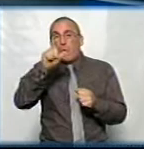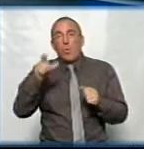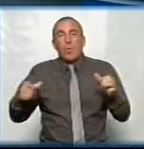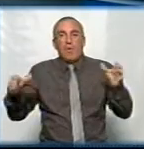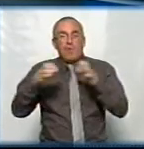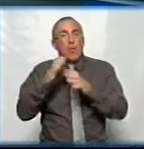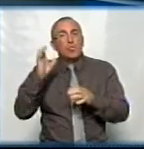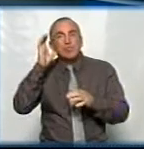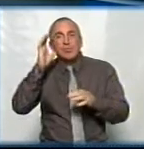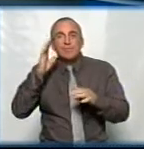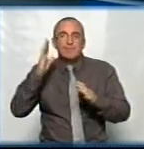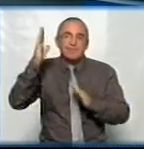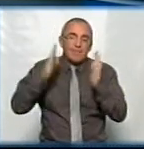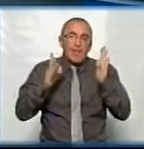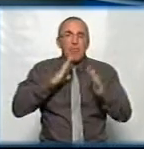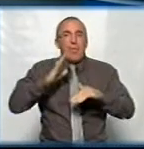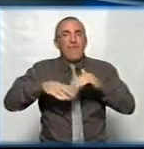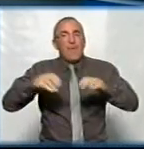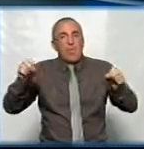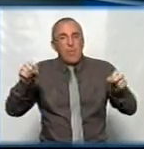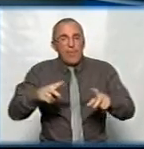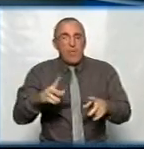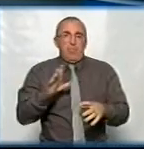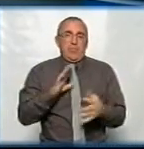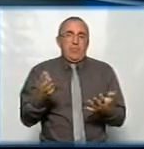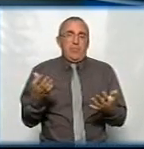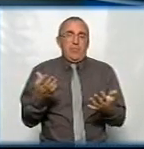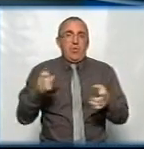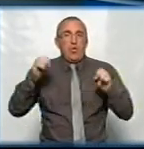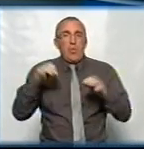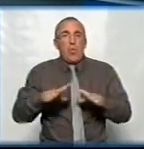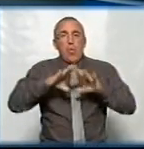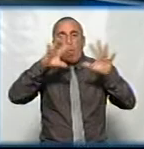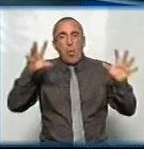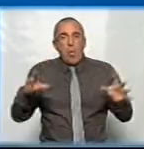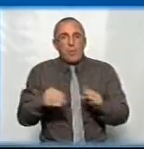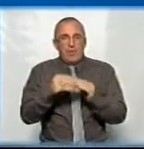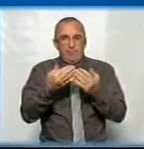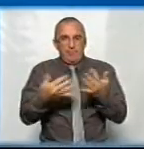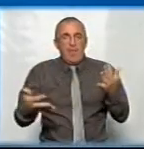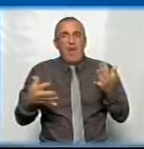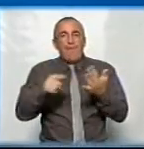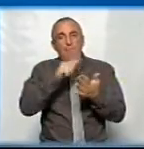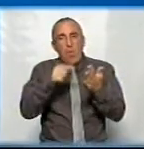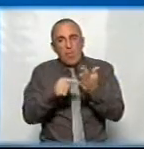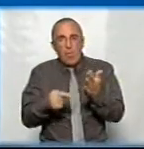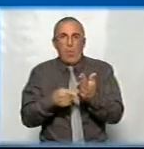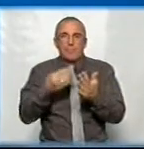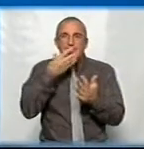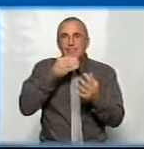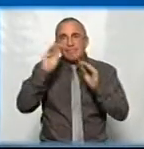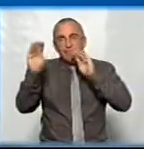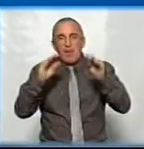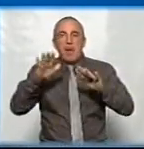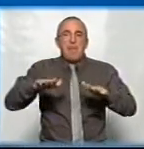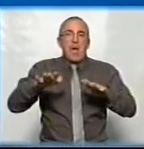слухання, ну, щоб це було і професіонально, в нужданому місті, щоб вирішити був комплекс питань, не тільки естетичних, але, прежде всего, і місто